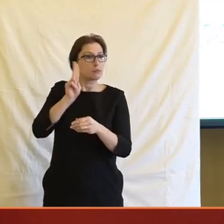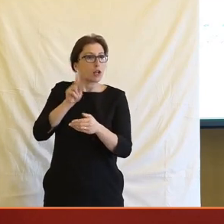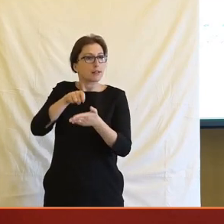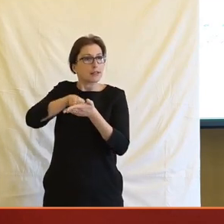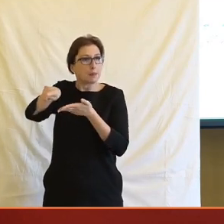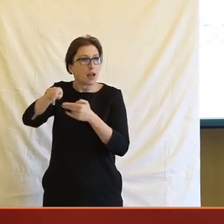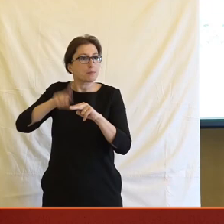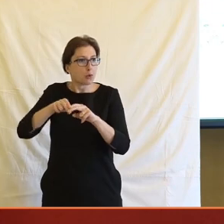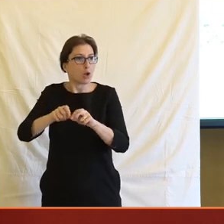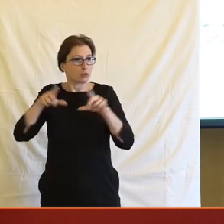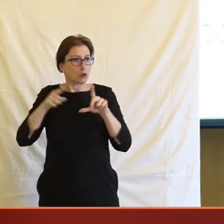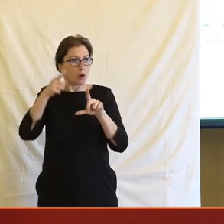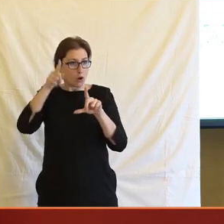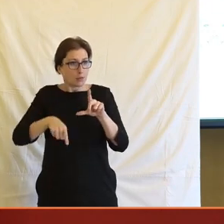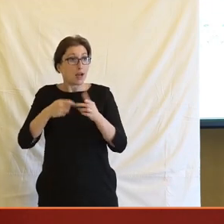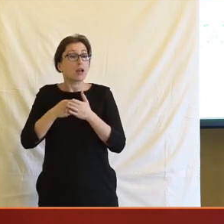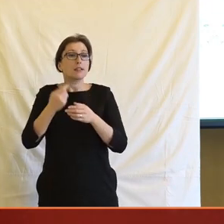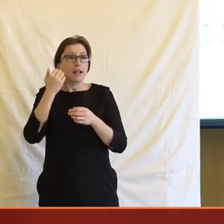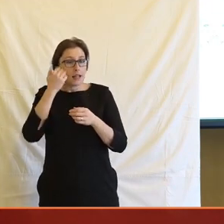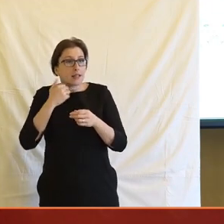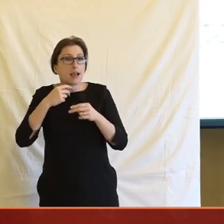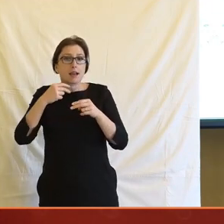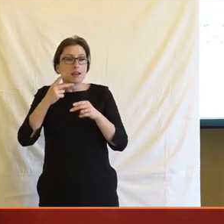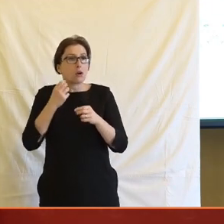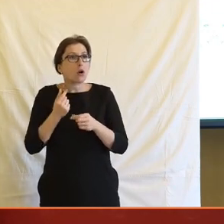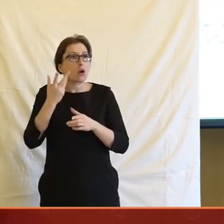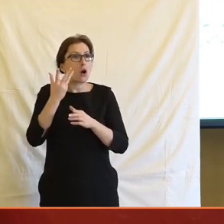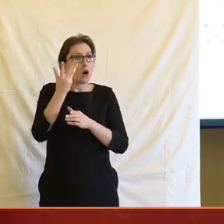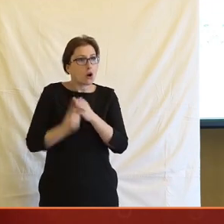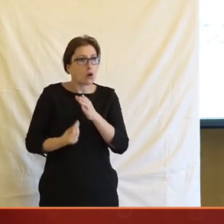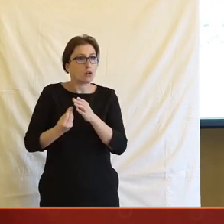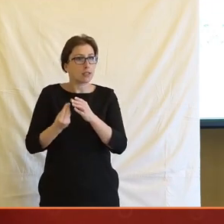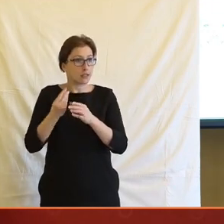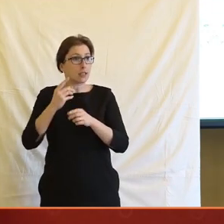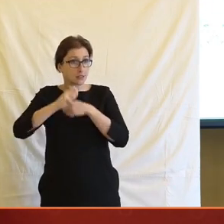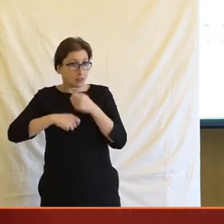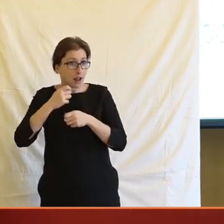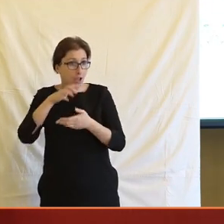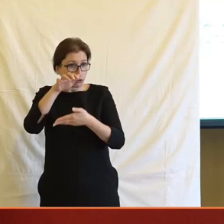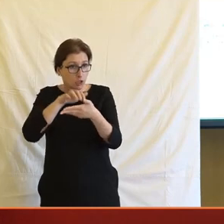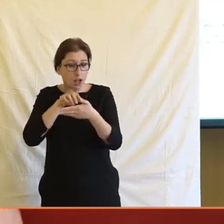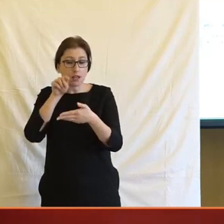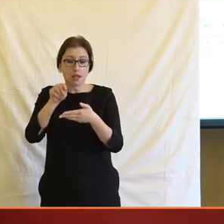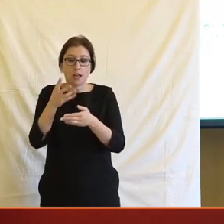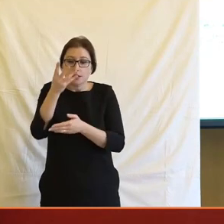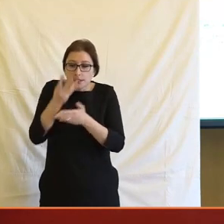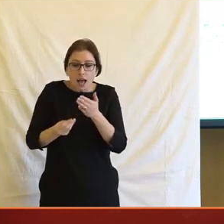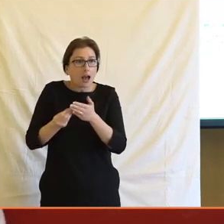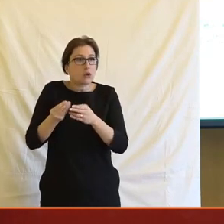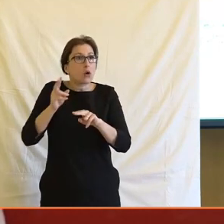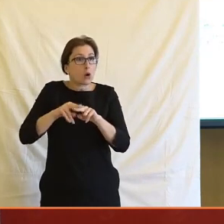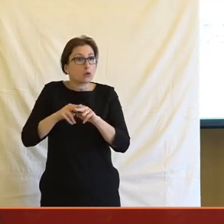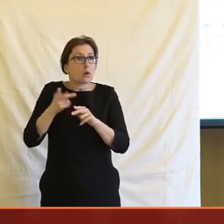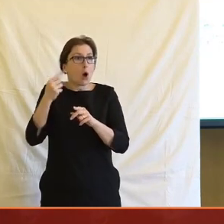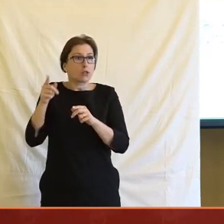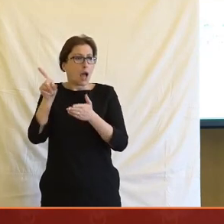sledujou, jaké množství konverzí na předplatitele z toho daného článku mají. To znamená, že ti lidé si přečtou